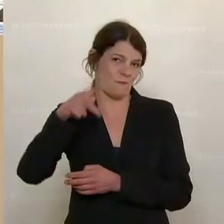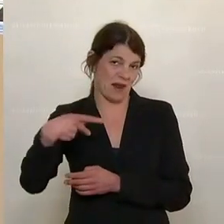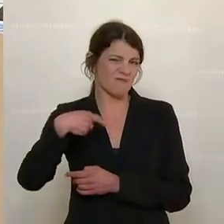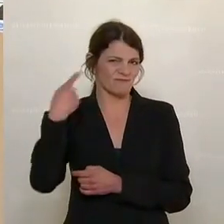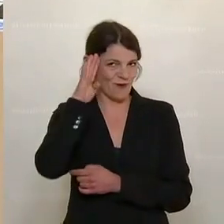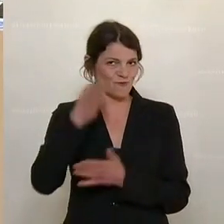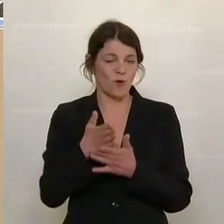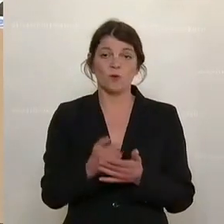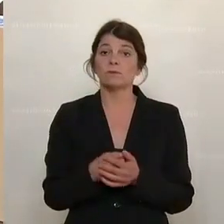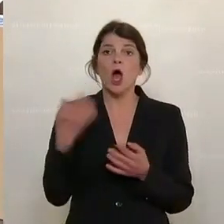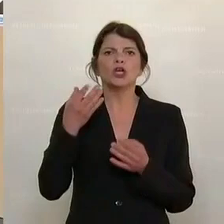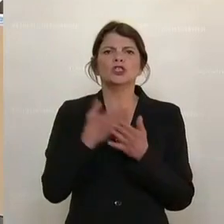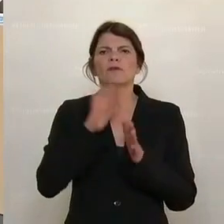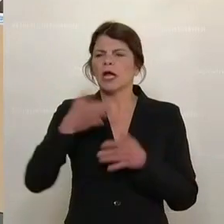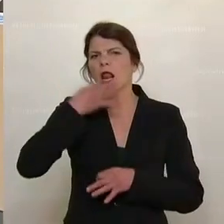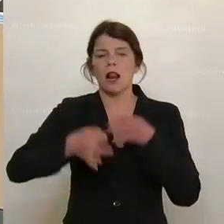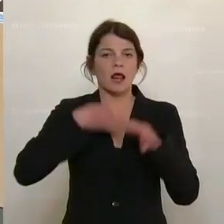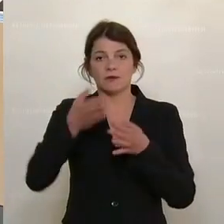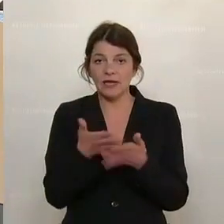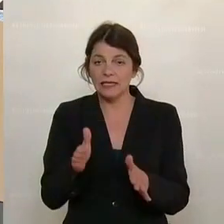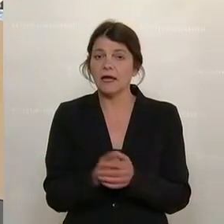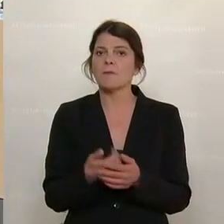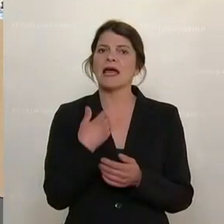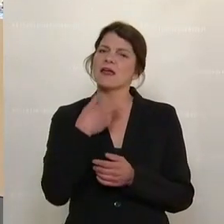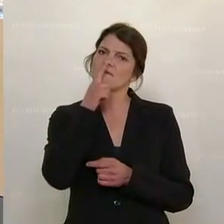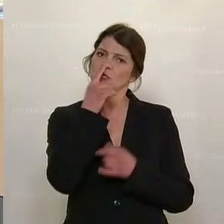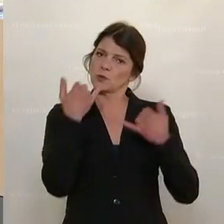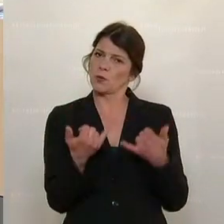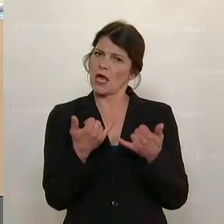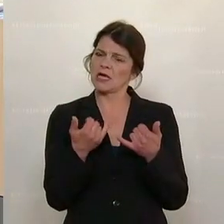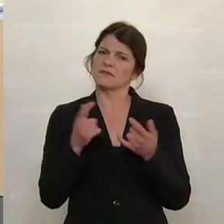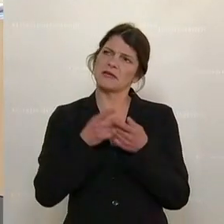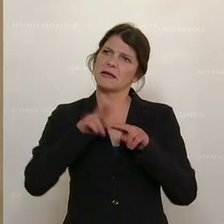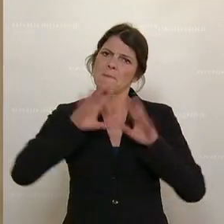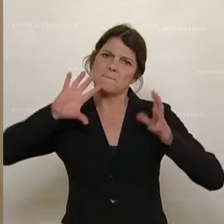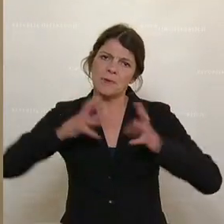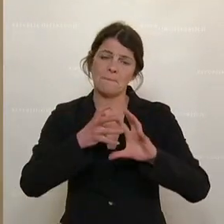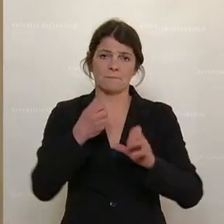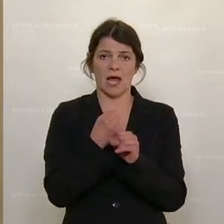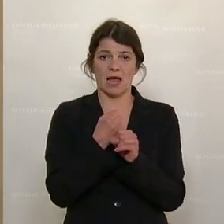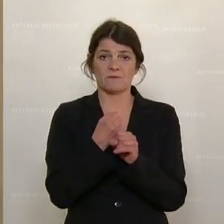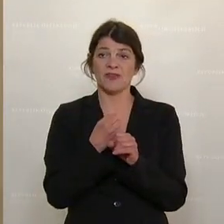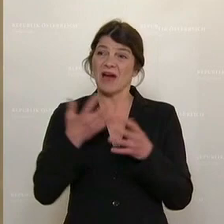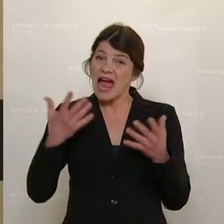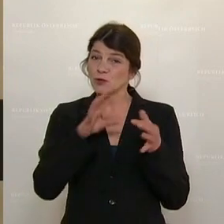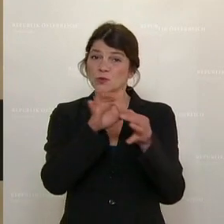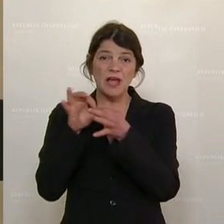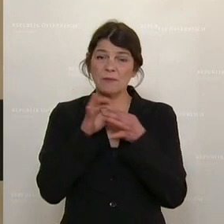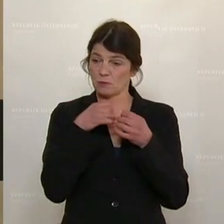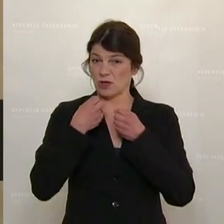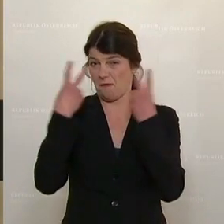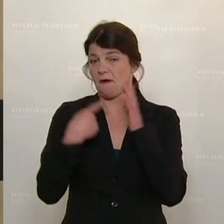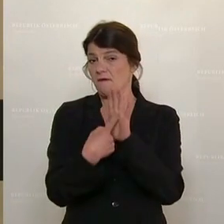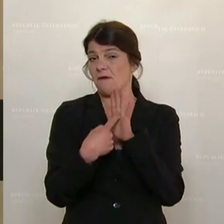Und es ist heute schon viel gesagt worden, ich versuche einmal ein bisschen zusammenzufassen, weil Zusammenhänge sollte man vielleicht schon noch einmal